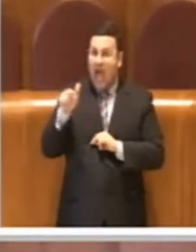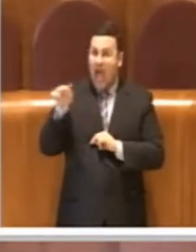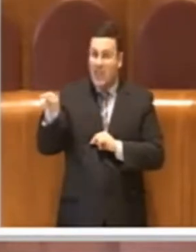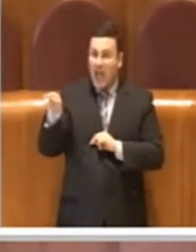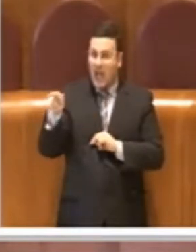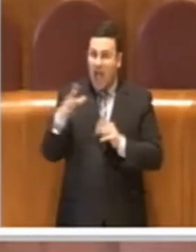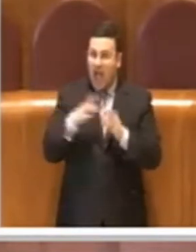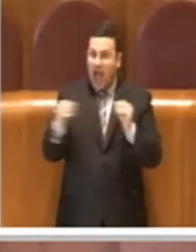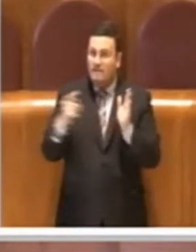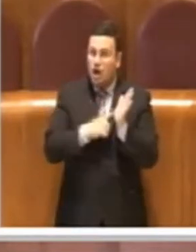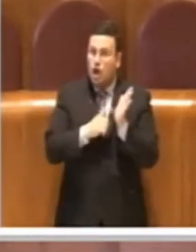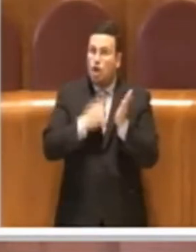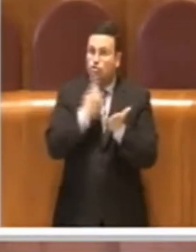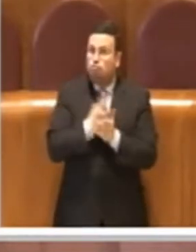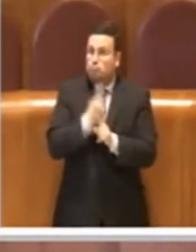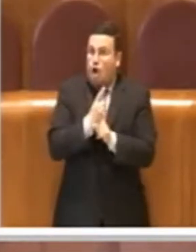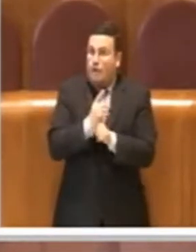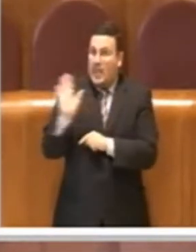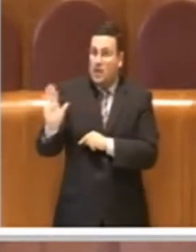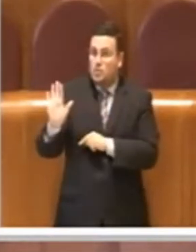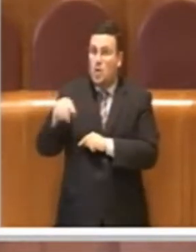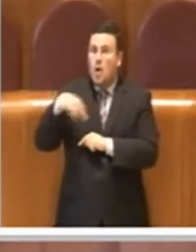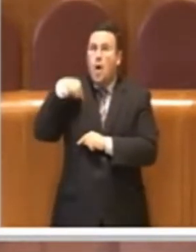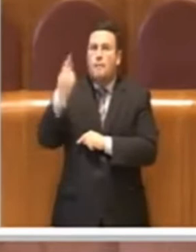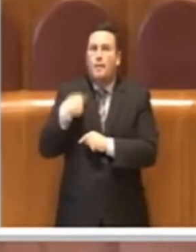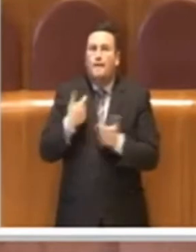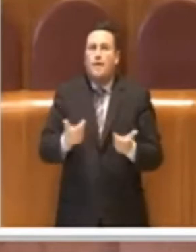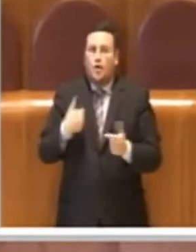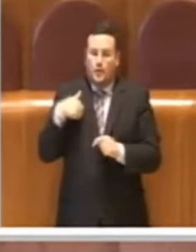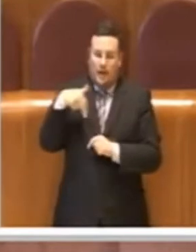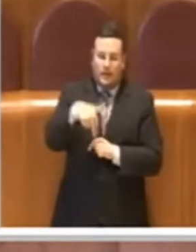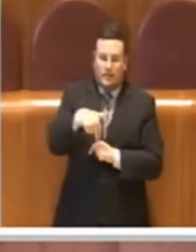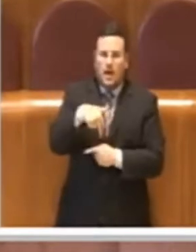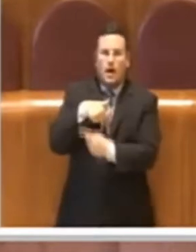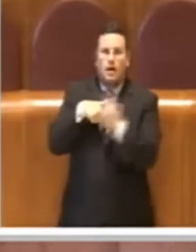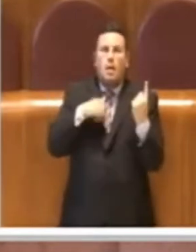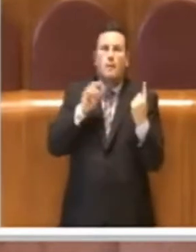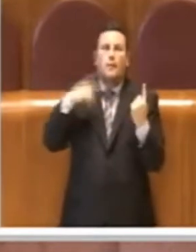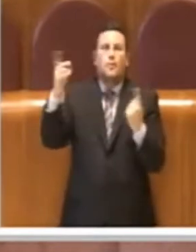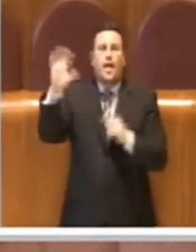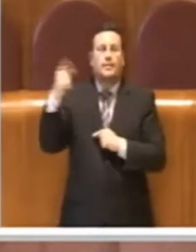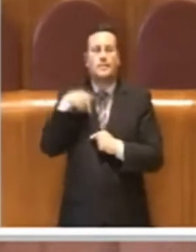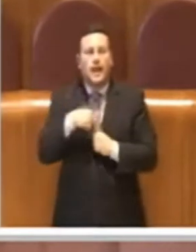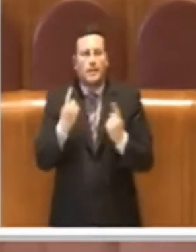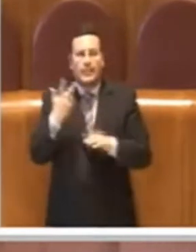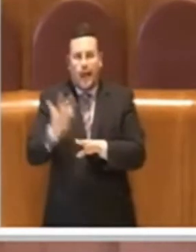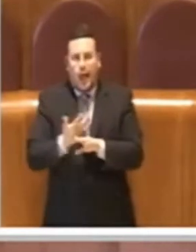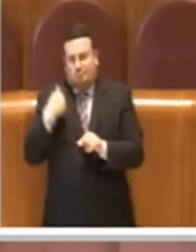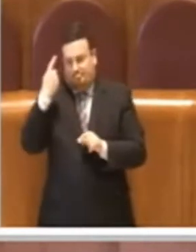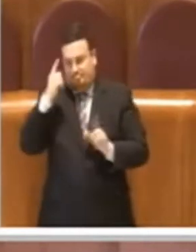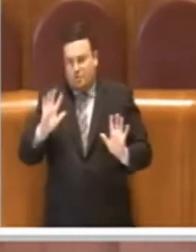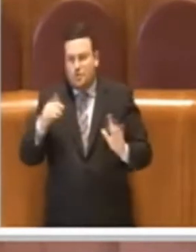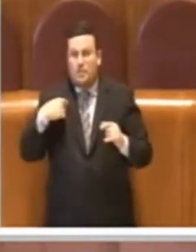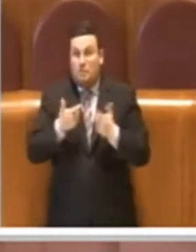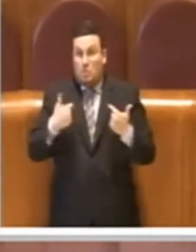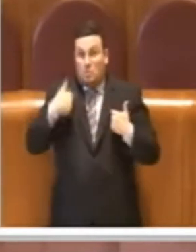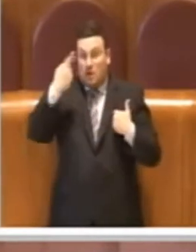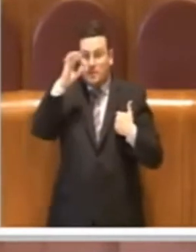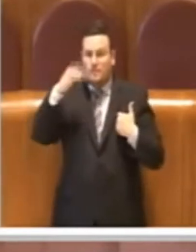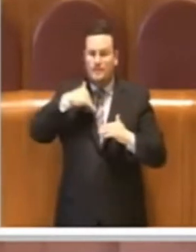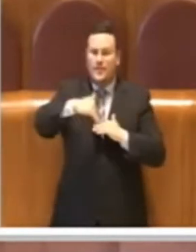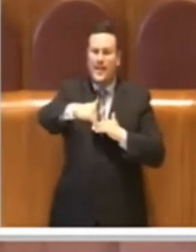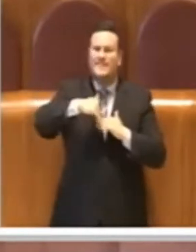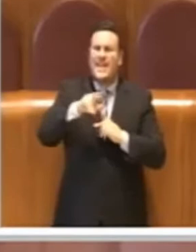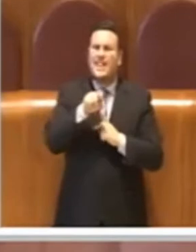sono stato fortunato e poi non passa un autobus per tre ore. Questi autobus, nonostante attraversano via del Corso, che già è